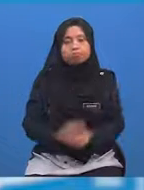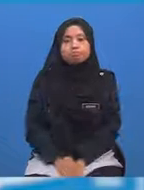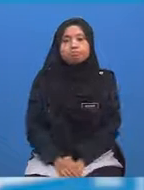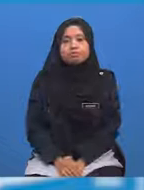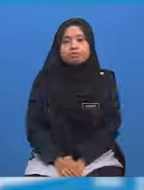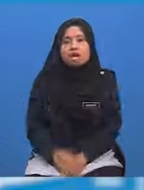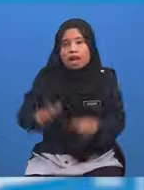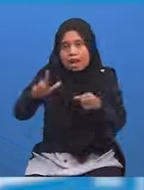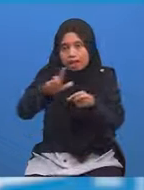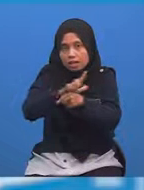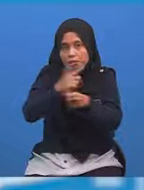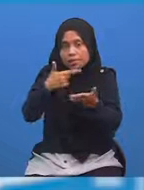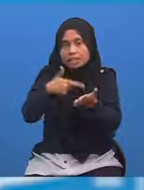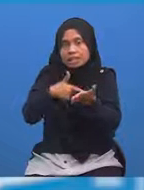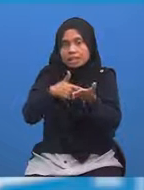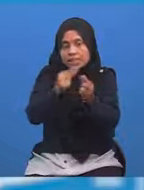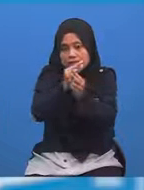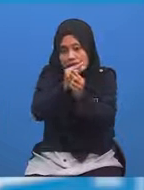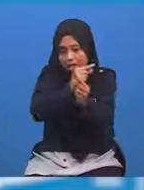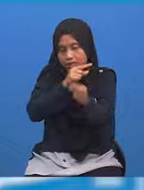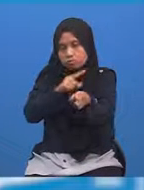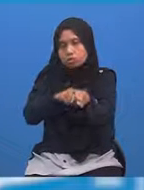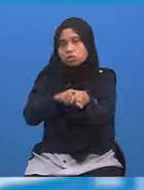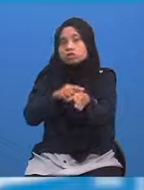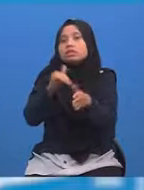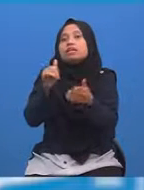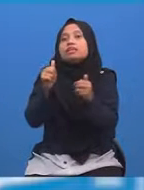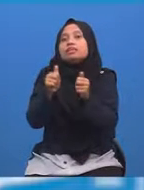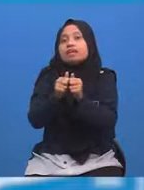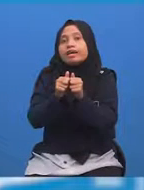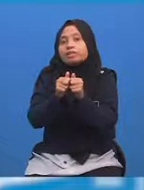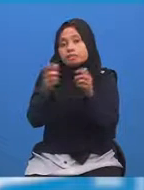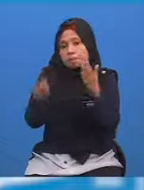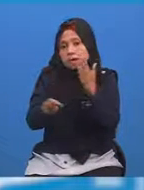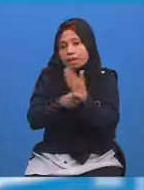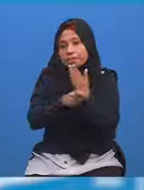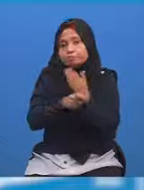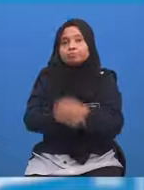Lengkapkan lagi Garis masa itu Dengan maklumat berikut